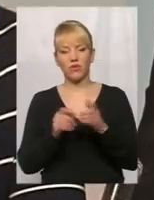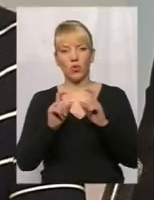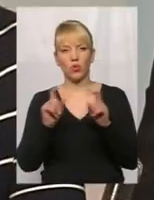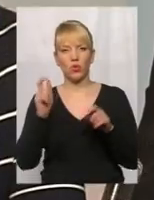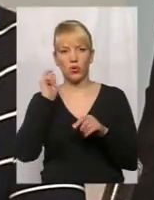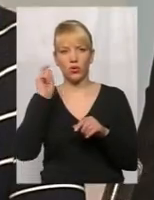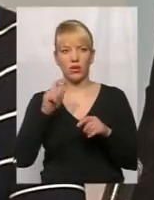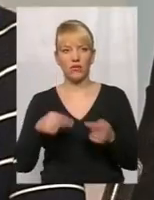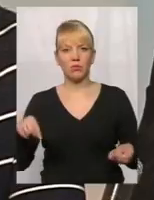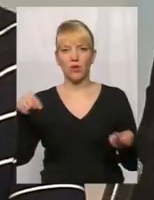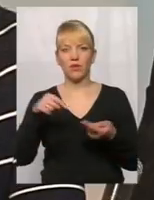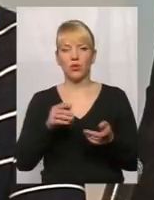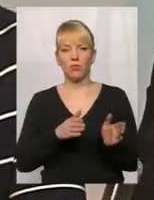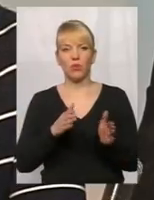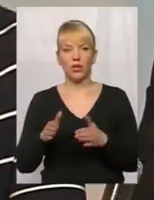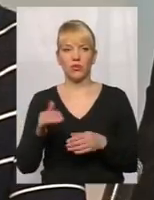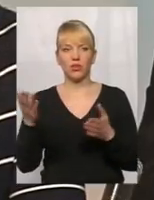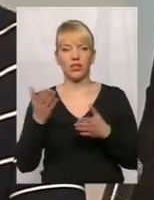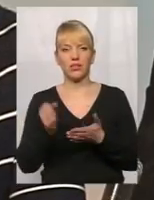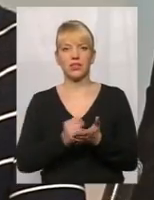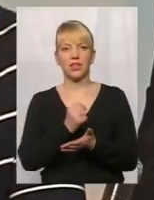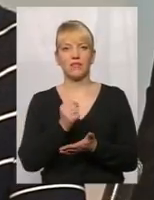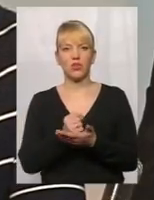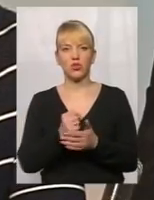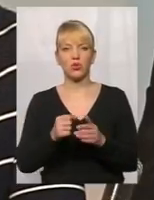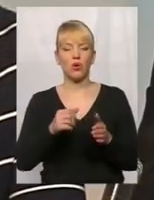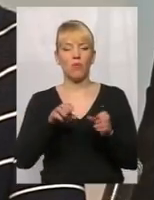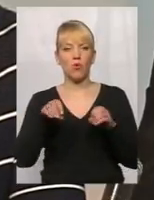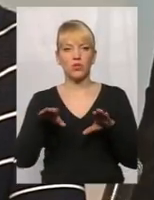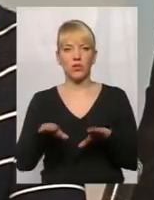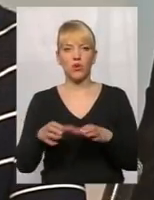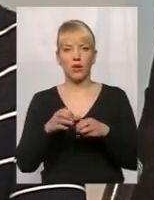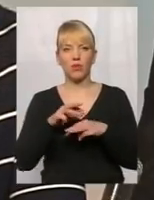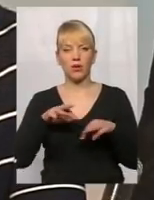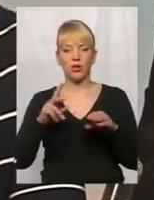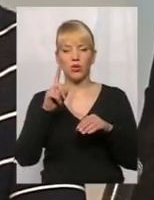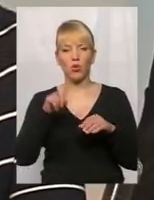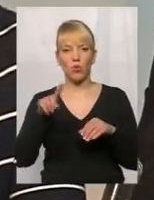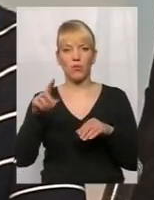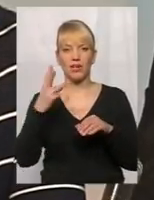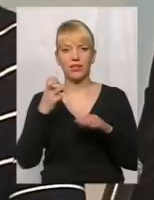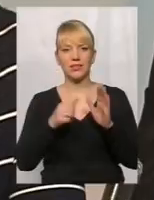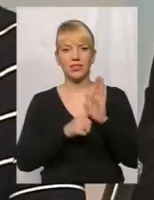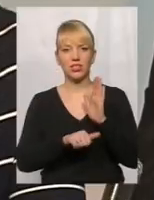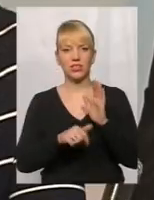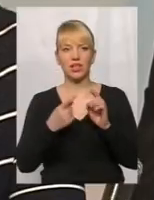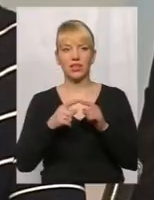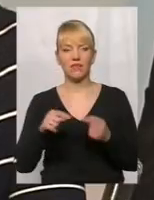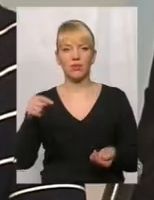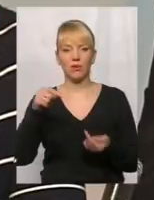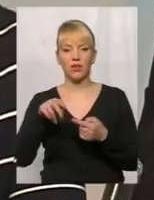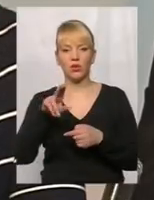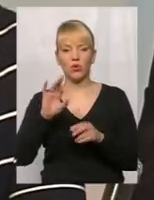відповідного порядку, який затверджений постановою Кабінету Міністрів номер 361, та відповідно до методичних